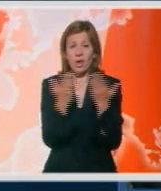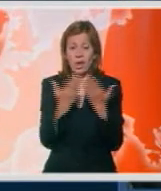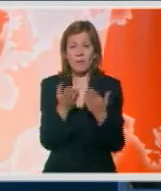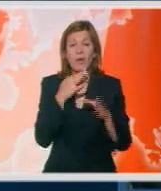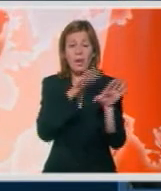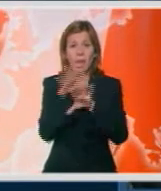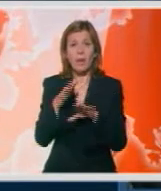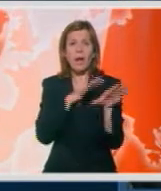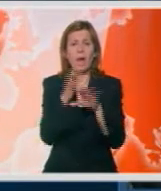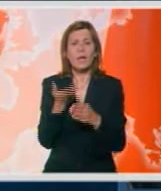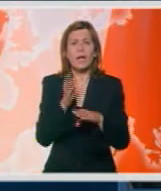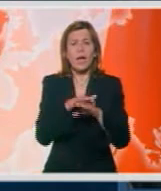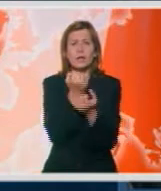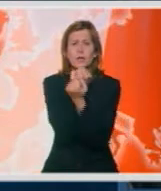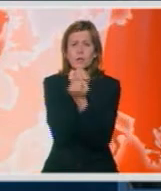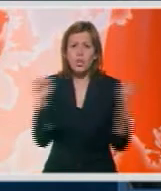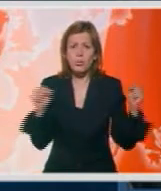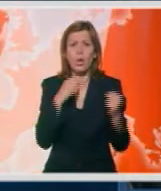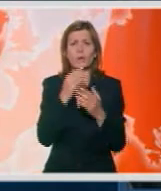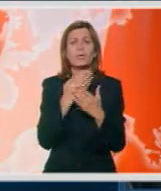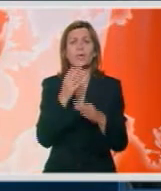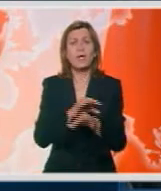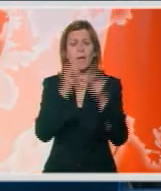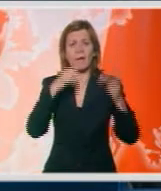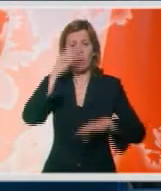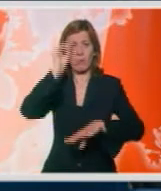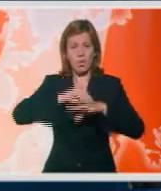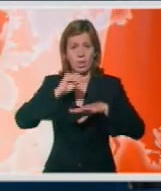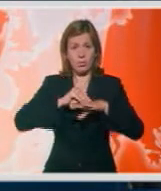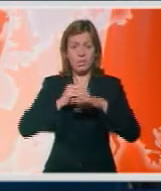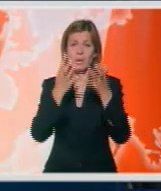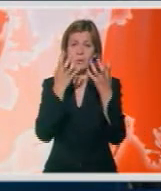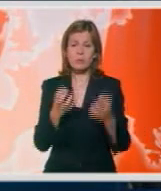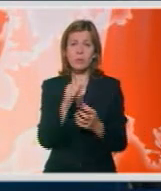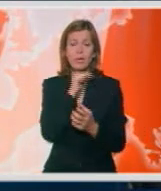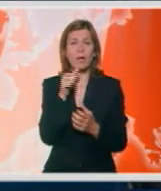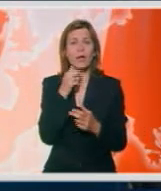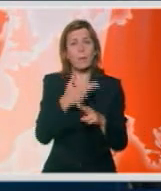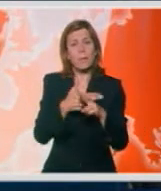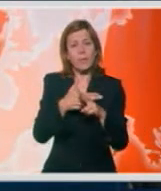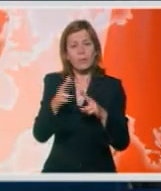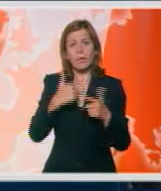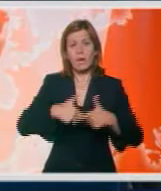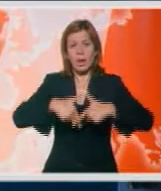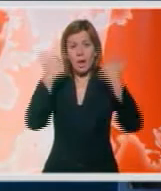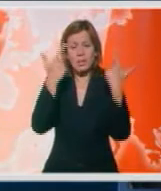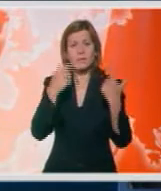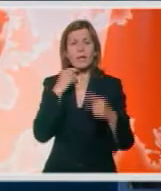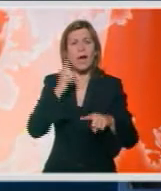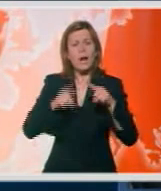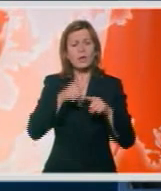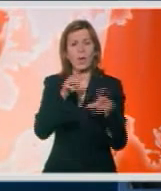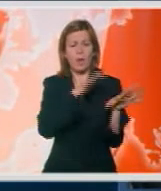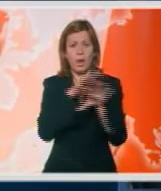napad na slobodu medija i slobodu javnog informisanja. Suština je da su potpunosti rasvetli motiv ovog